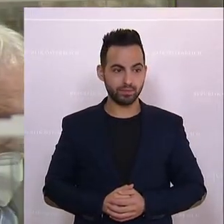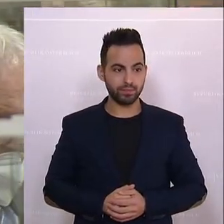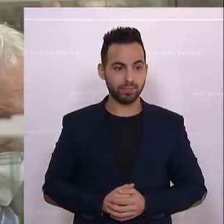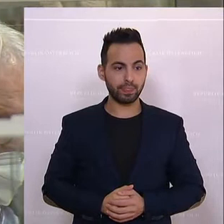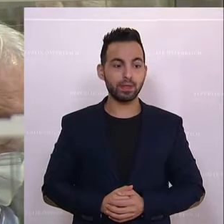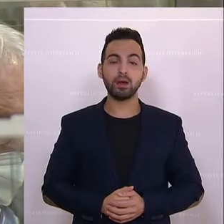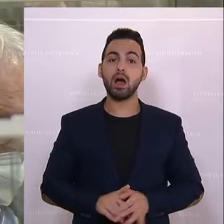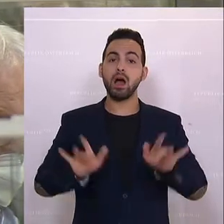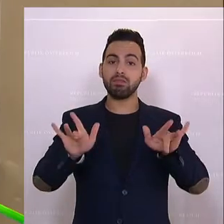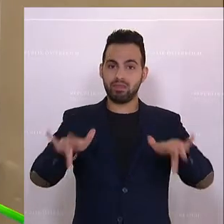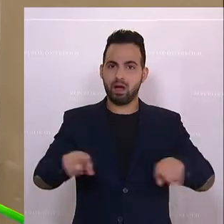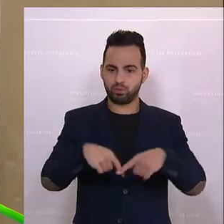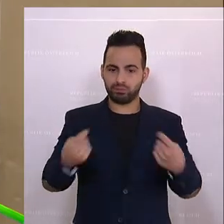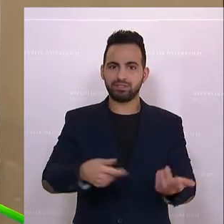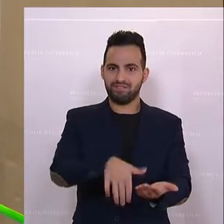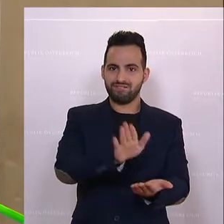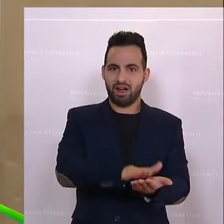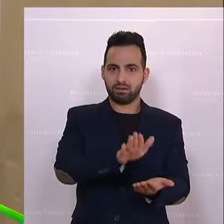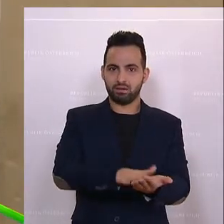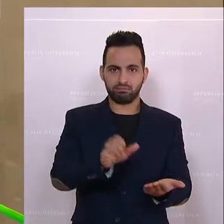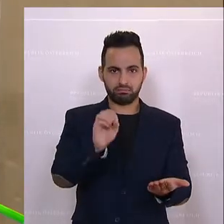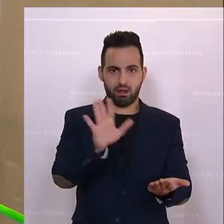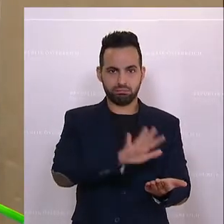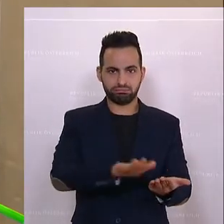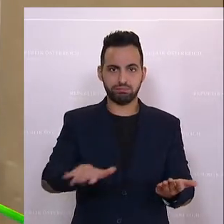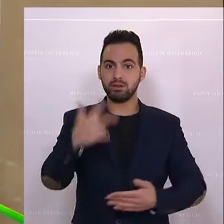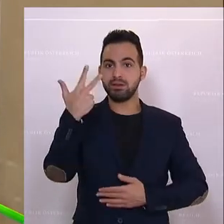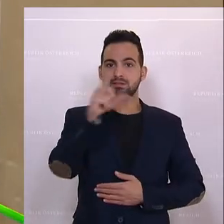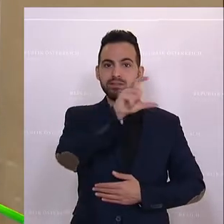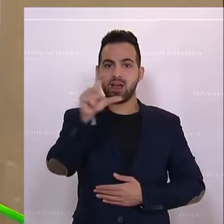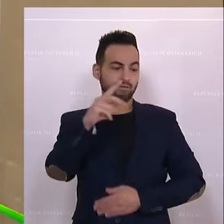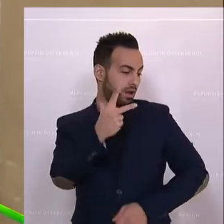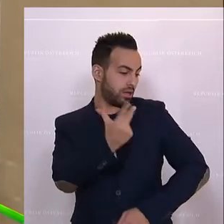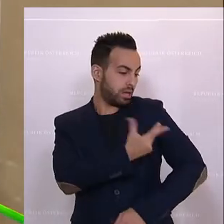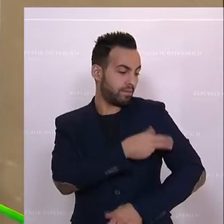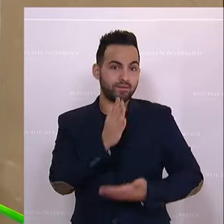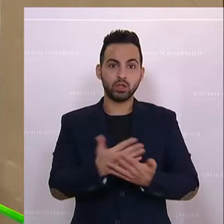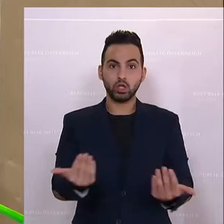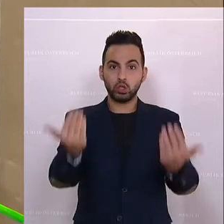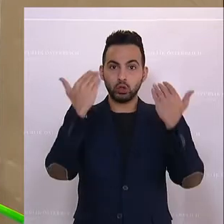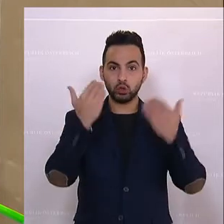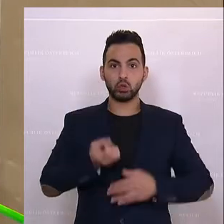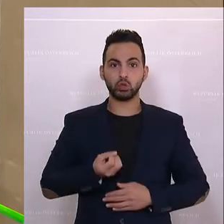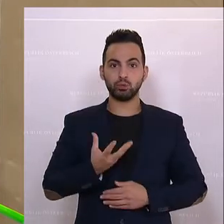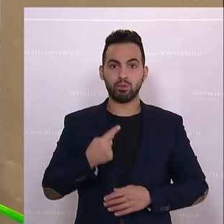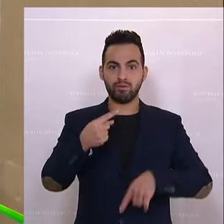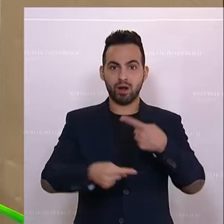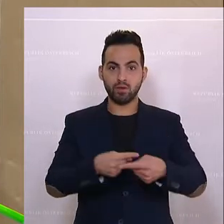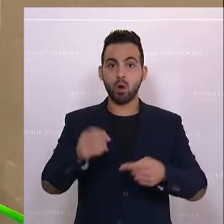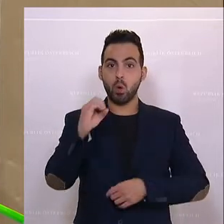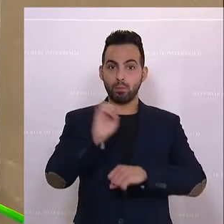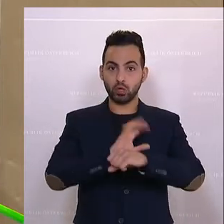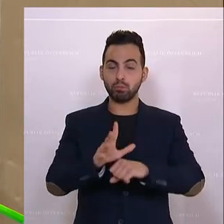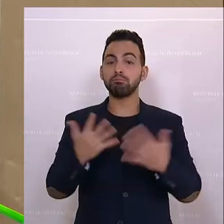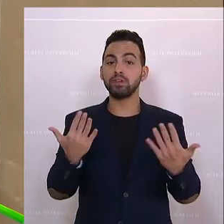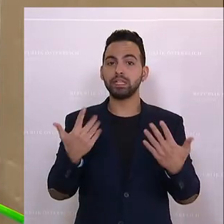Es gibt auch Fakten dazu. Bei dreifach geimpften Personen ist die Schutzwirkung vor symptomatischen Verläufen auch bei Omikron bei